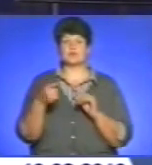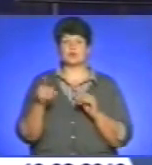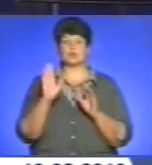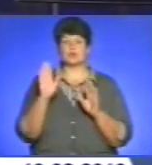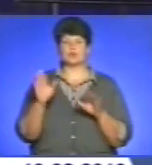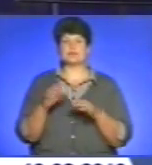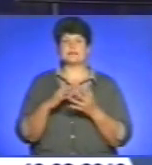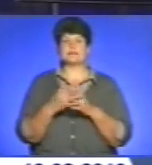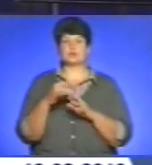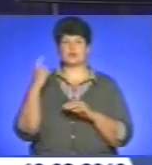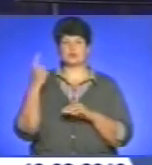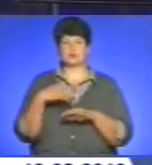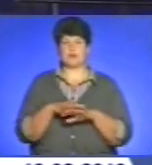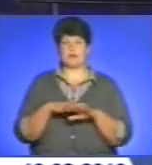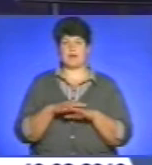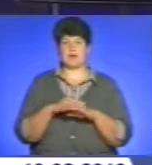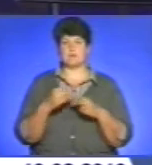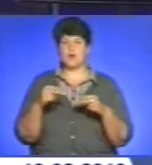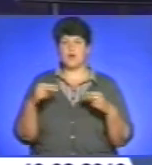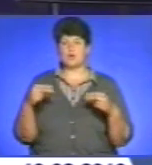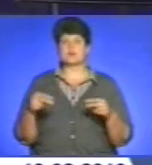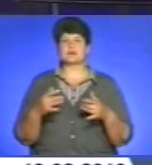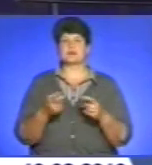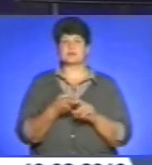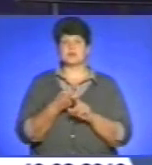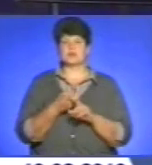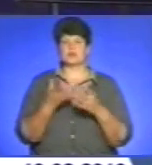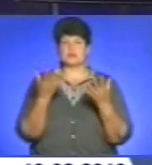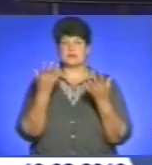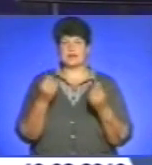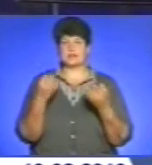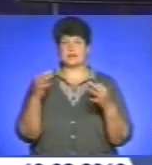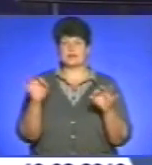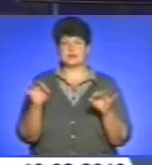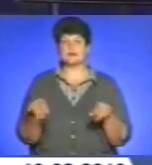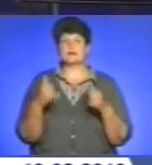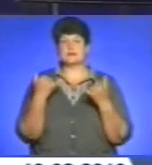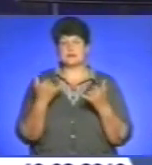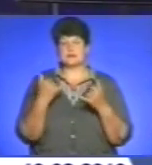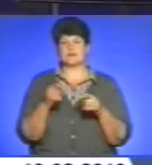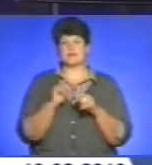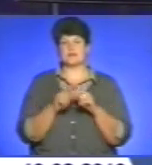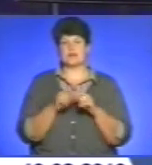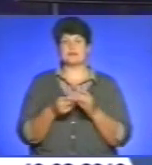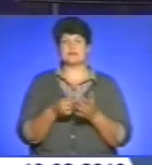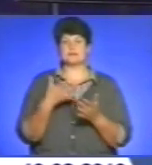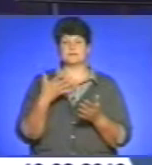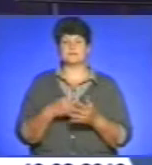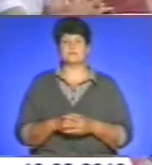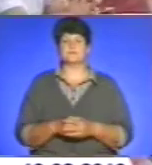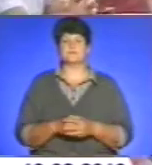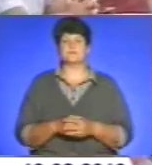відбудеться сільськогосподарський ярмарок, присвячений Дню Незалежності. Наразі організатори моніторять ціни. Деталі у сюжеті.